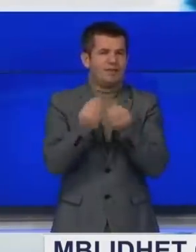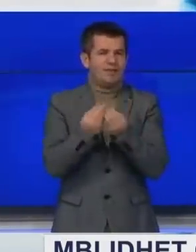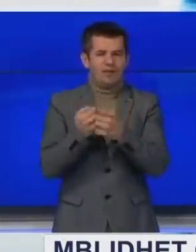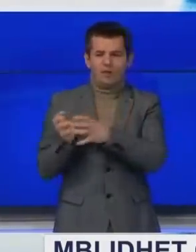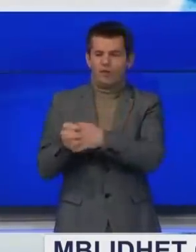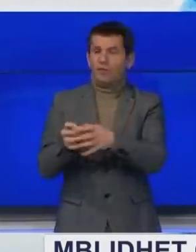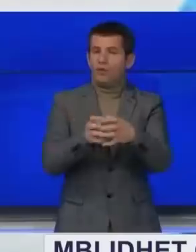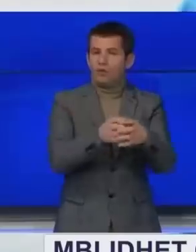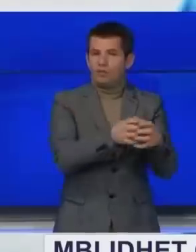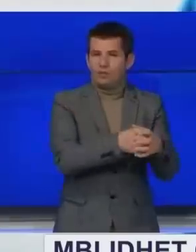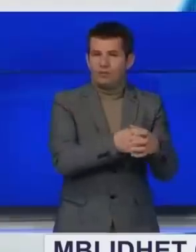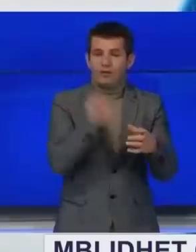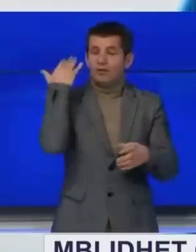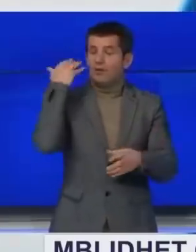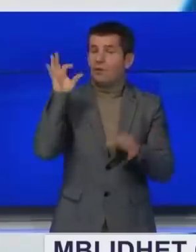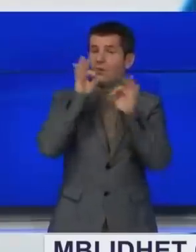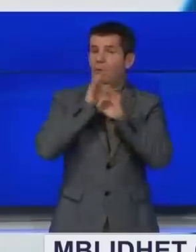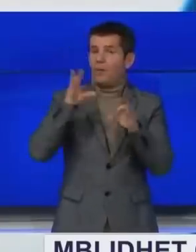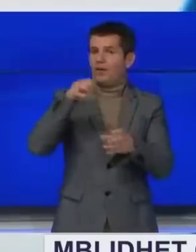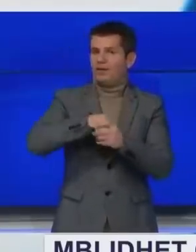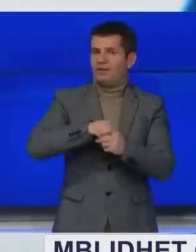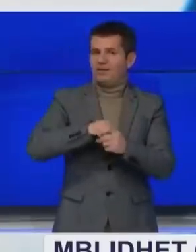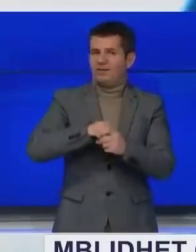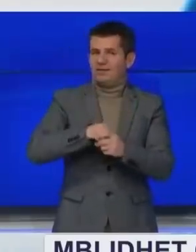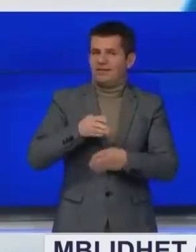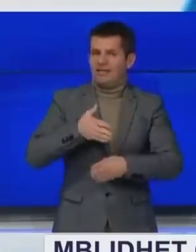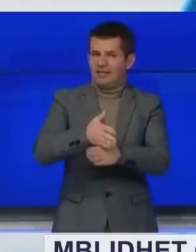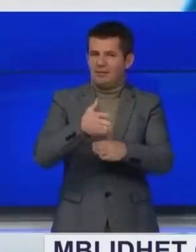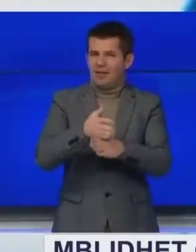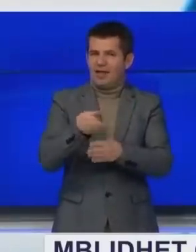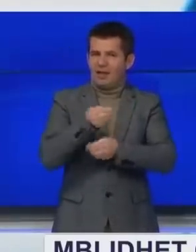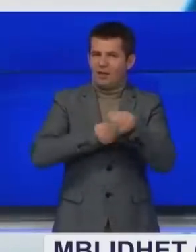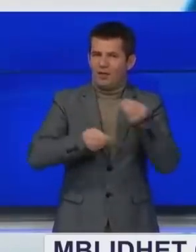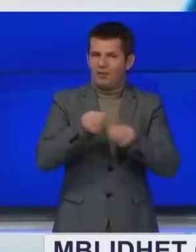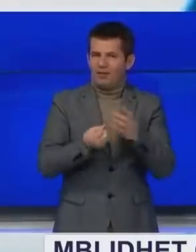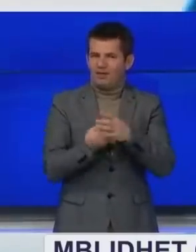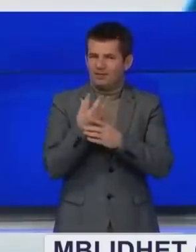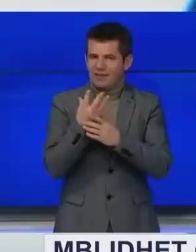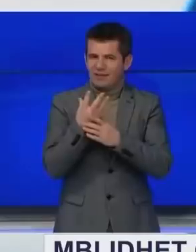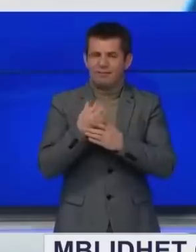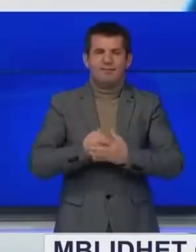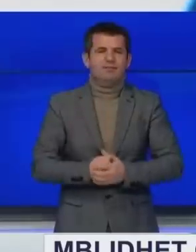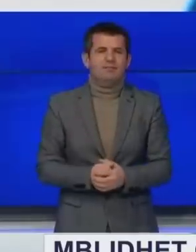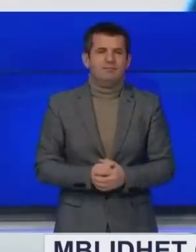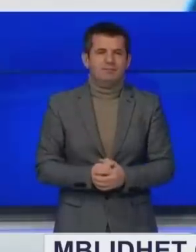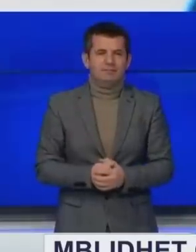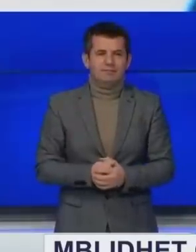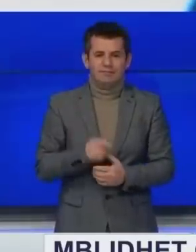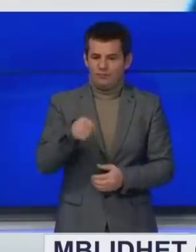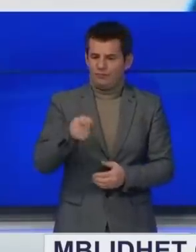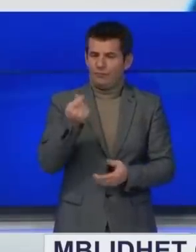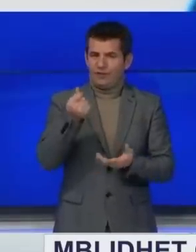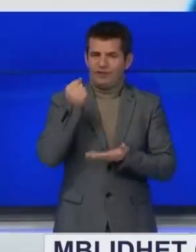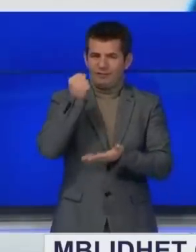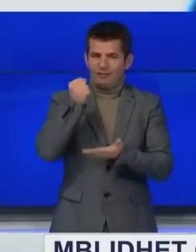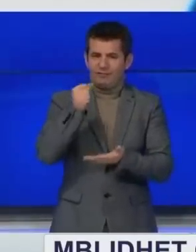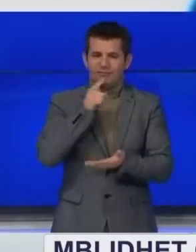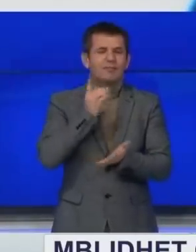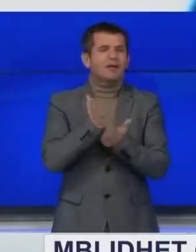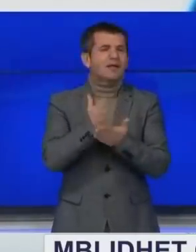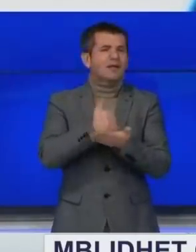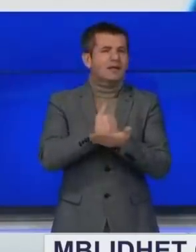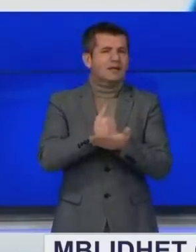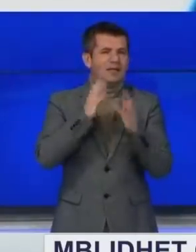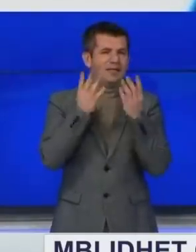kategorive që nuk janë përshirë në pakot e më hërshme të rima këmbjes ekonomike. To janë mjetët e cilat ndohen për